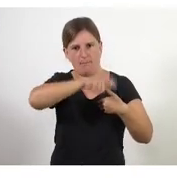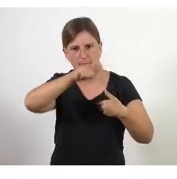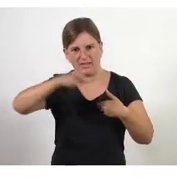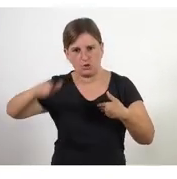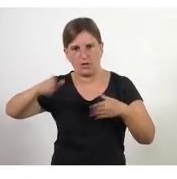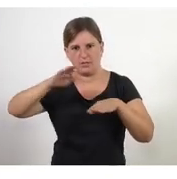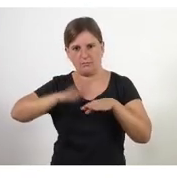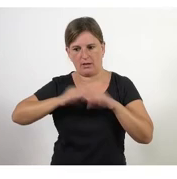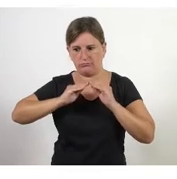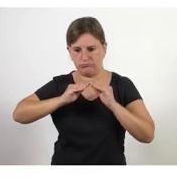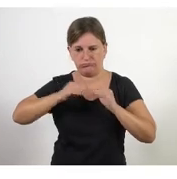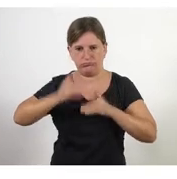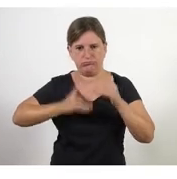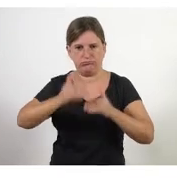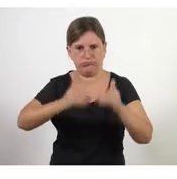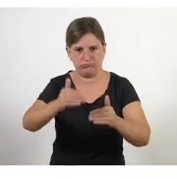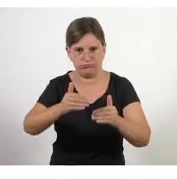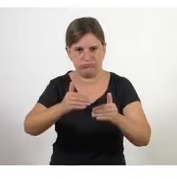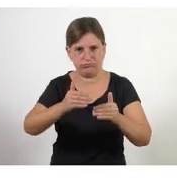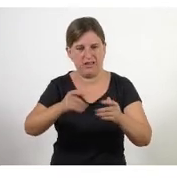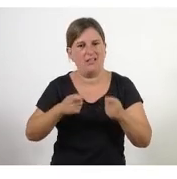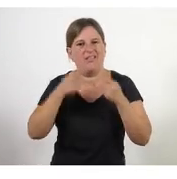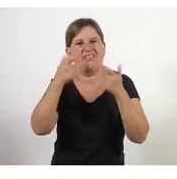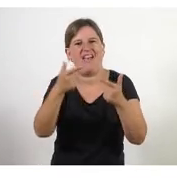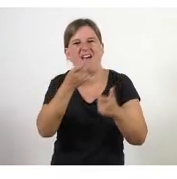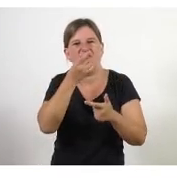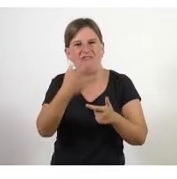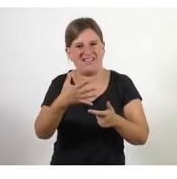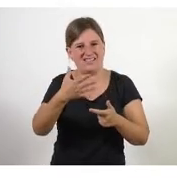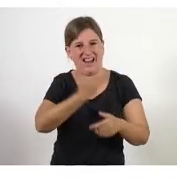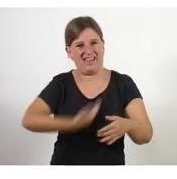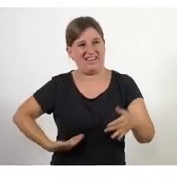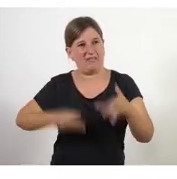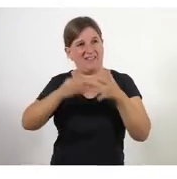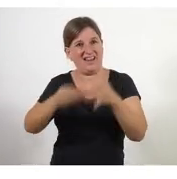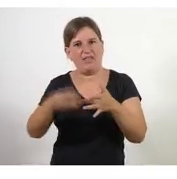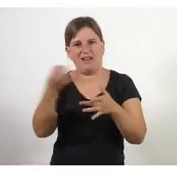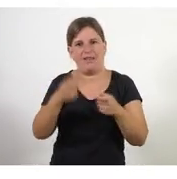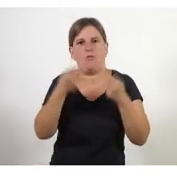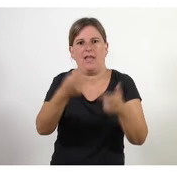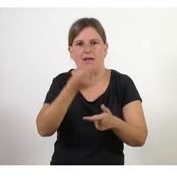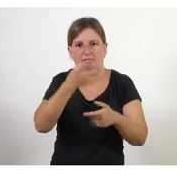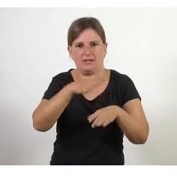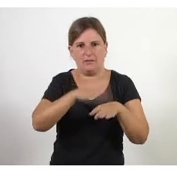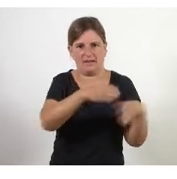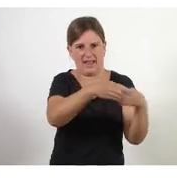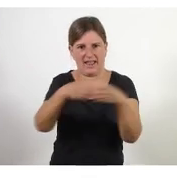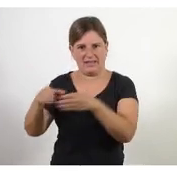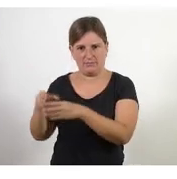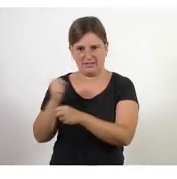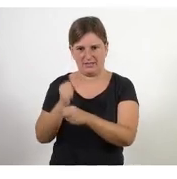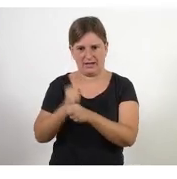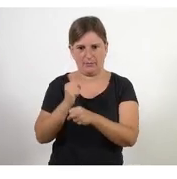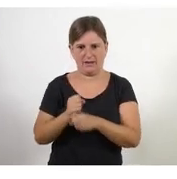desenvolupar les seves tasques és un facilitador és el poder del facilitador de fet Juan Antonio